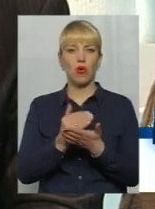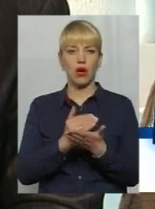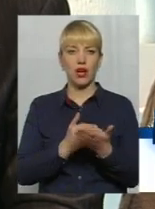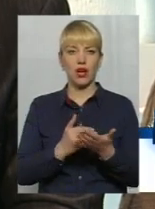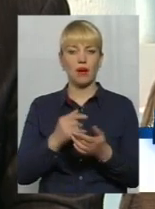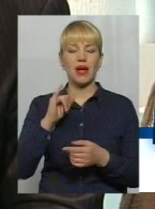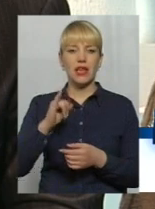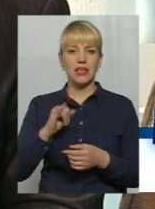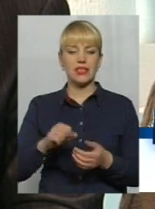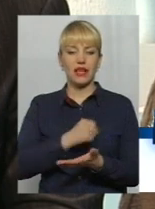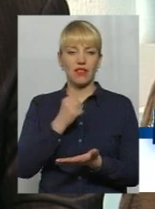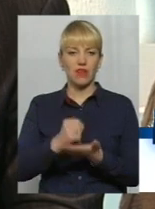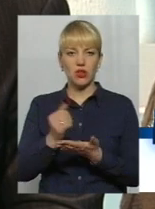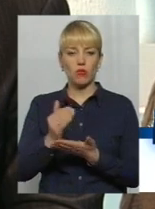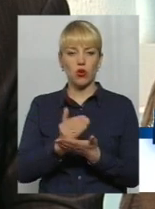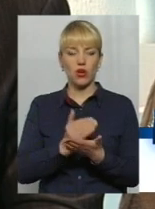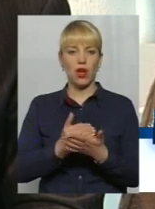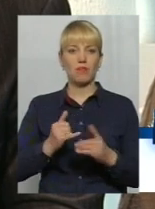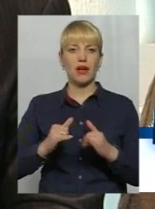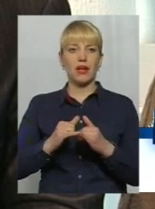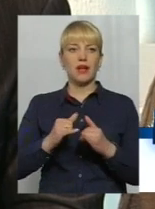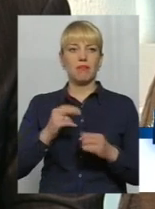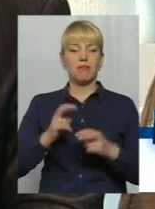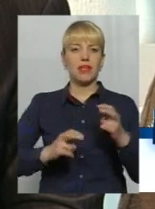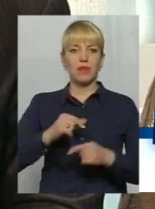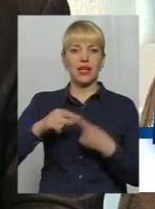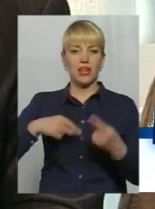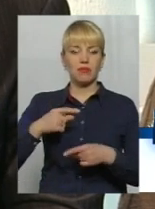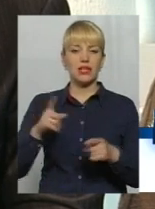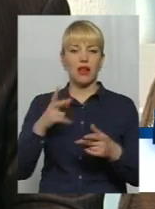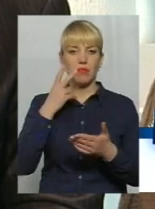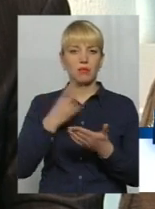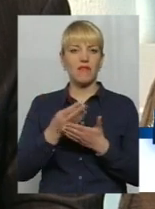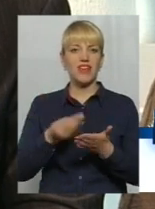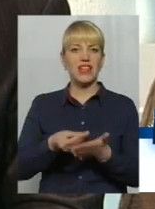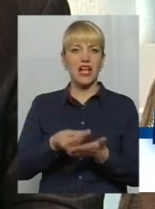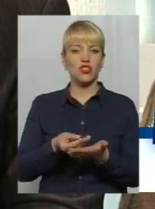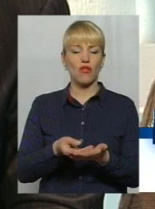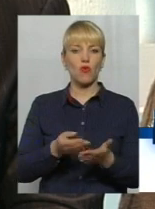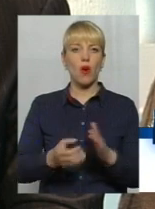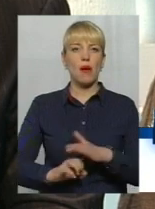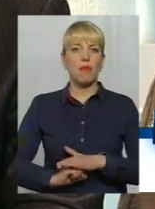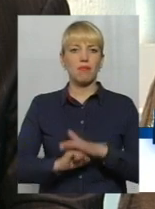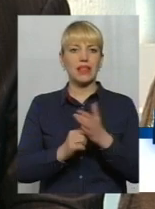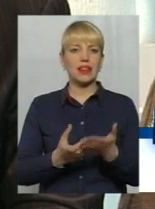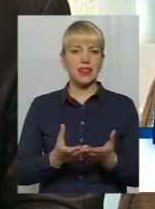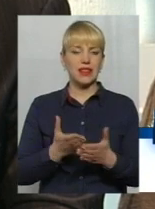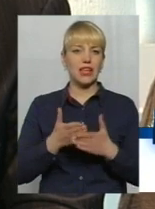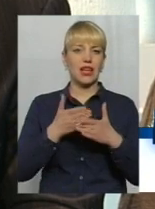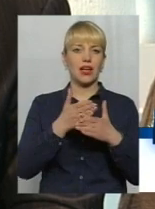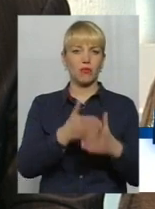розвитку підприємництва, яка передбачає, по-перше, фінансову підтримку існуючих підприємств через